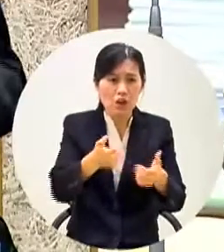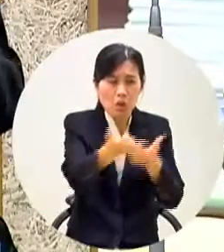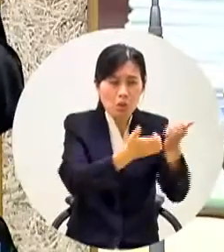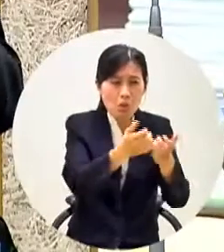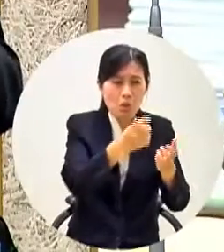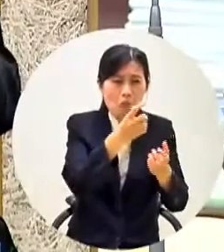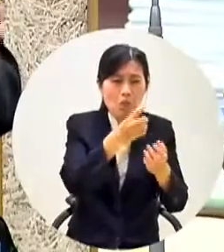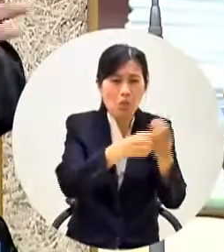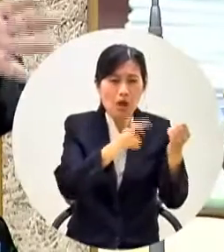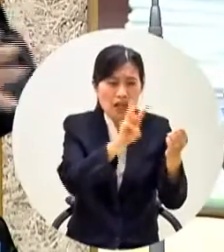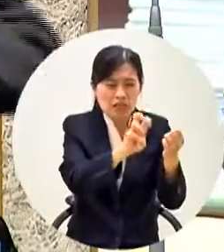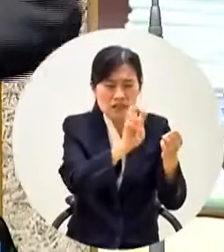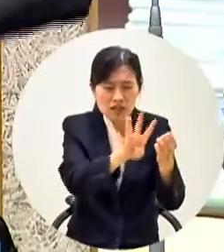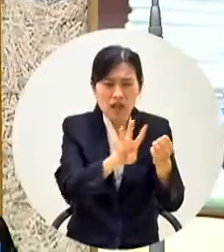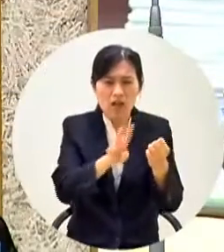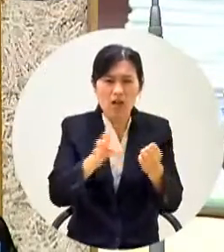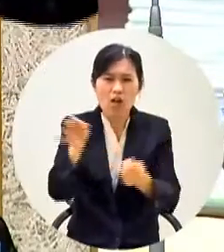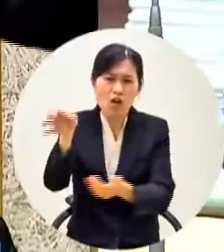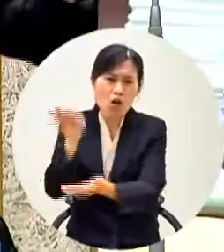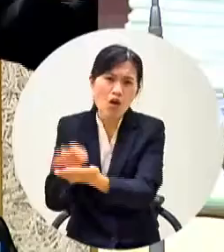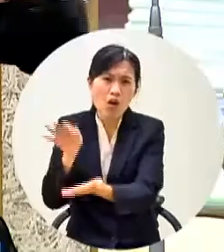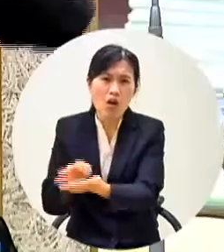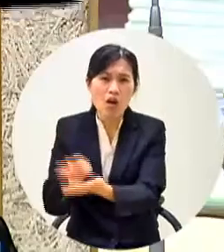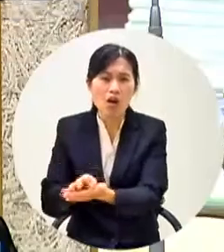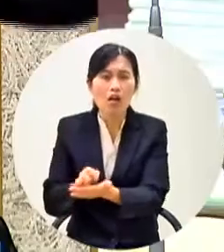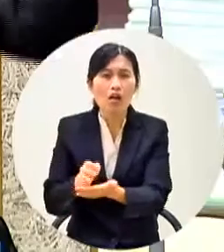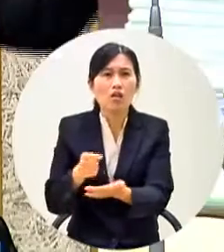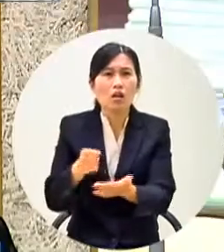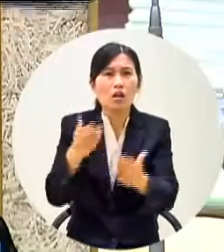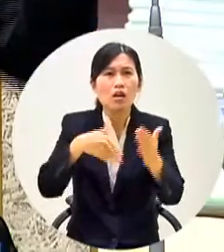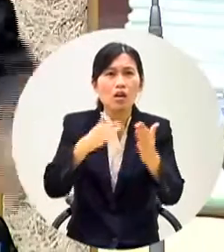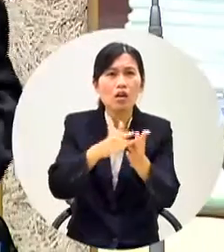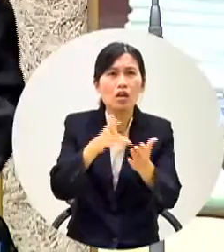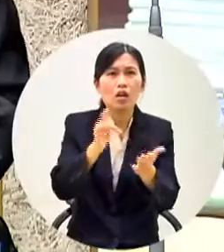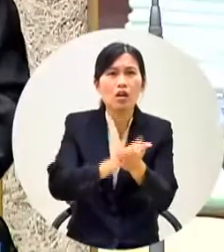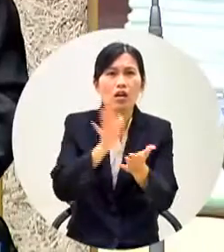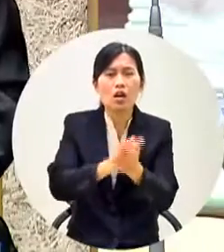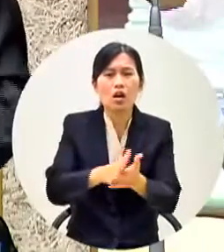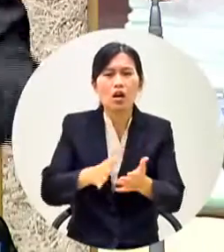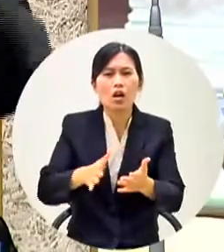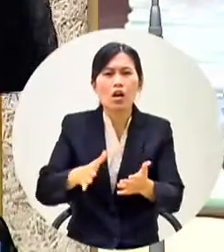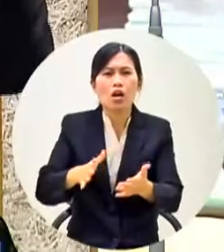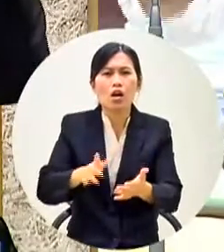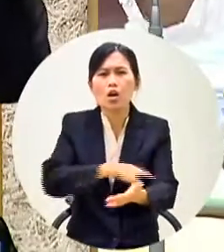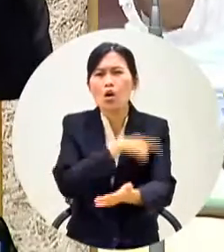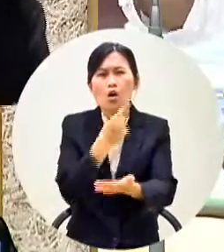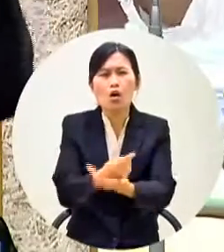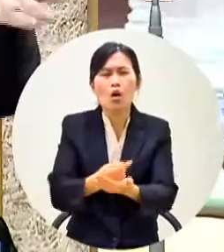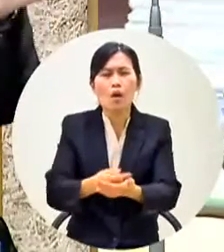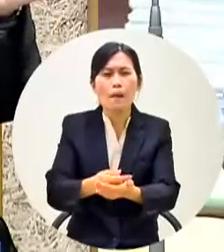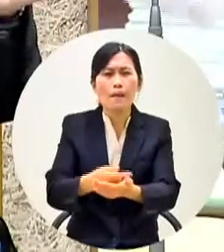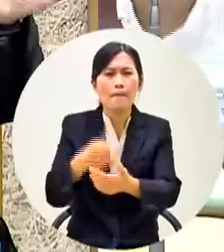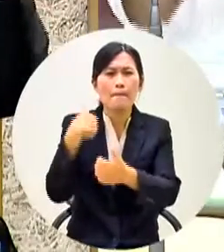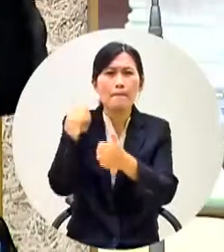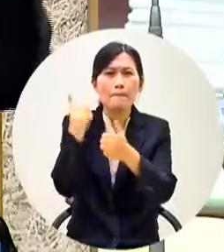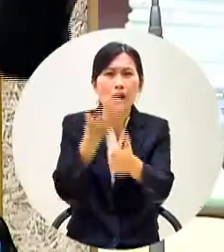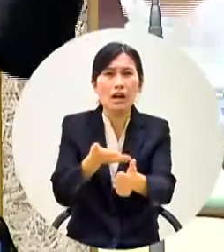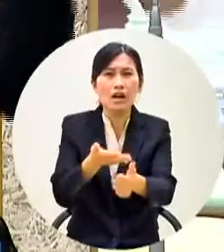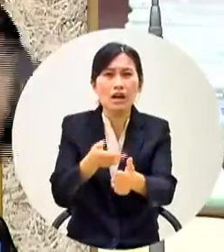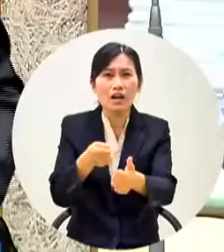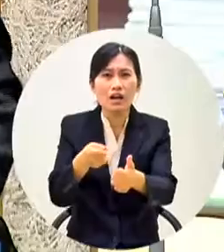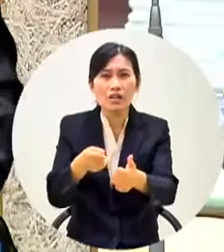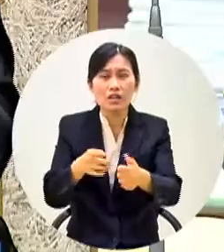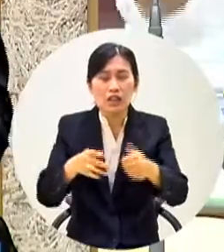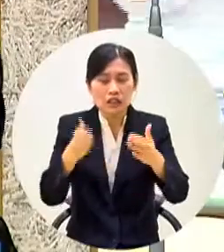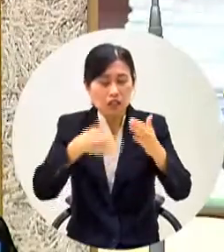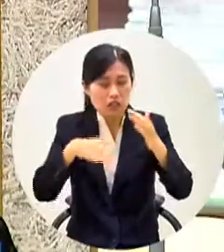如果趙議員這樣講那我們所有學校發包我們說通通統統一發包了嗎你只要讓學校所有學校的建築也